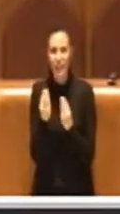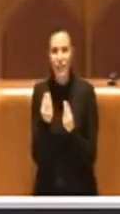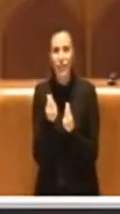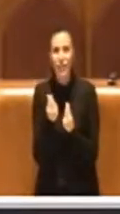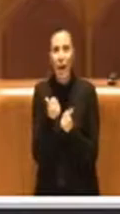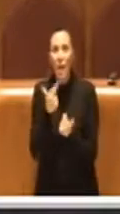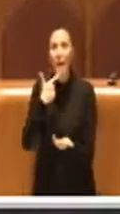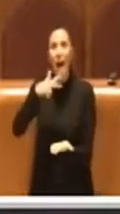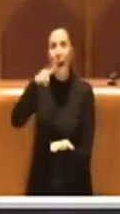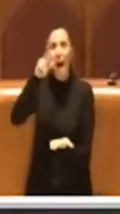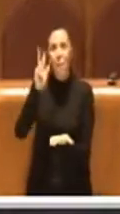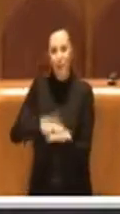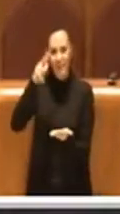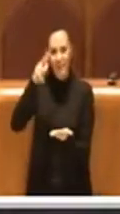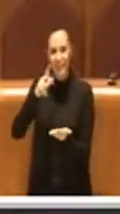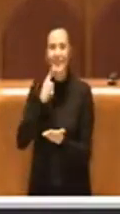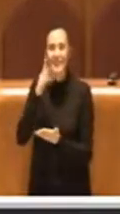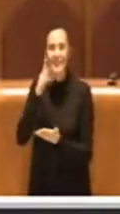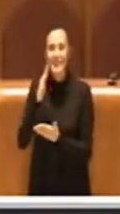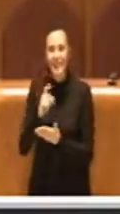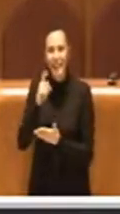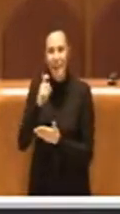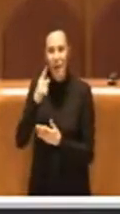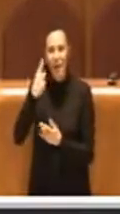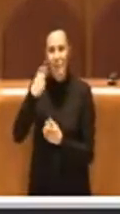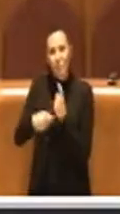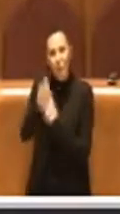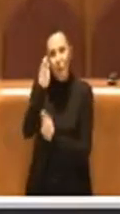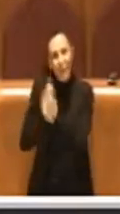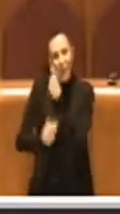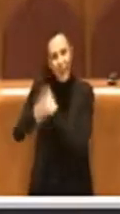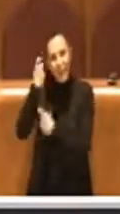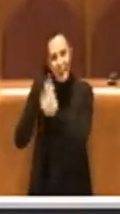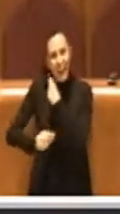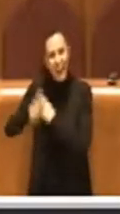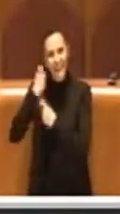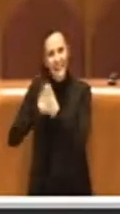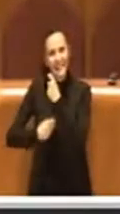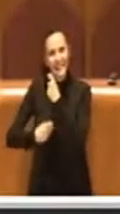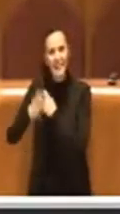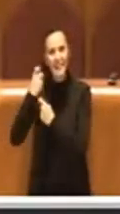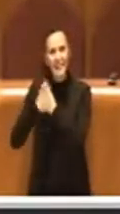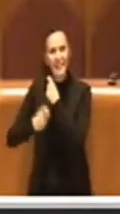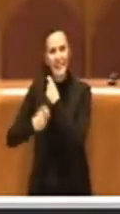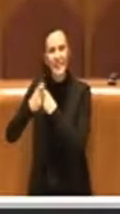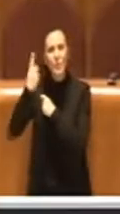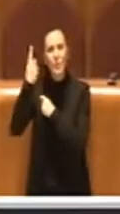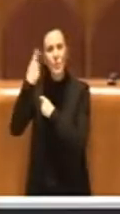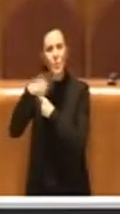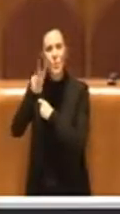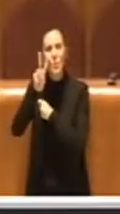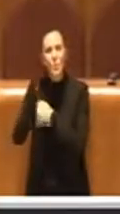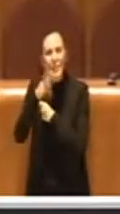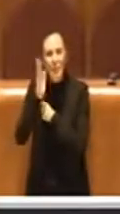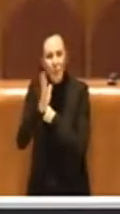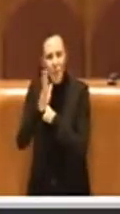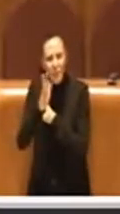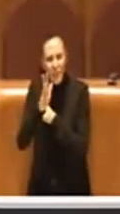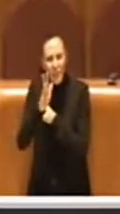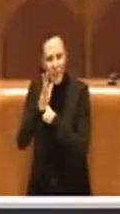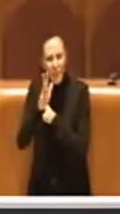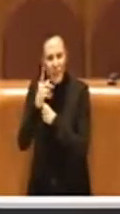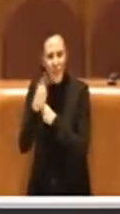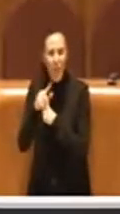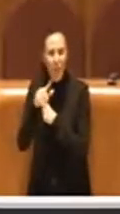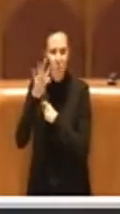di un debito riveniante da un decreto ingiuntivo emesso nel 2015. Parliamo di sezione lavoro, quindi con